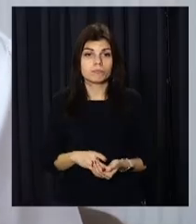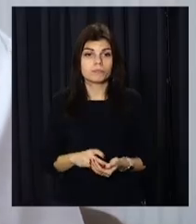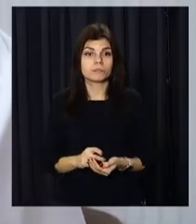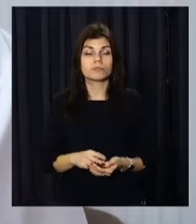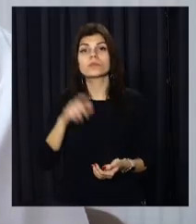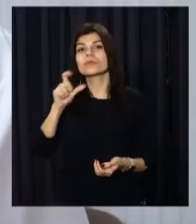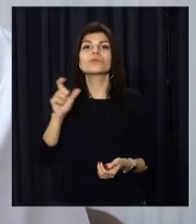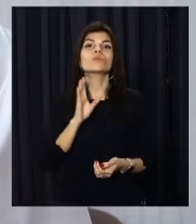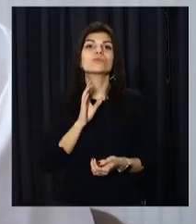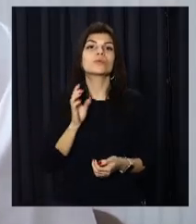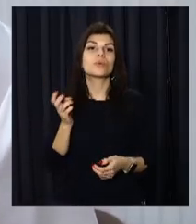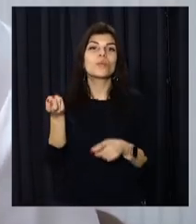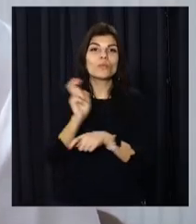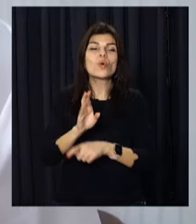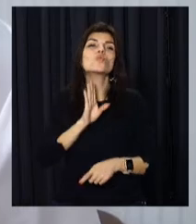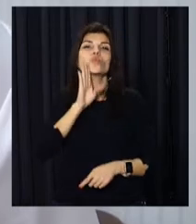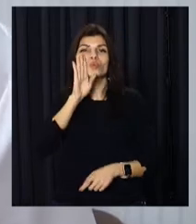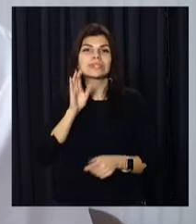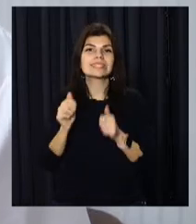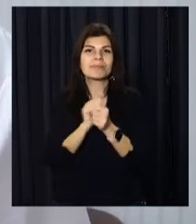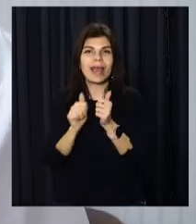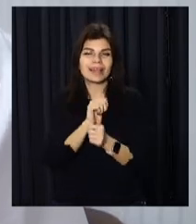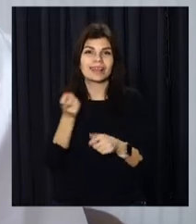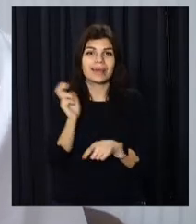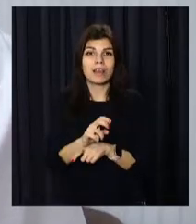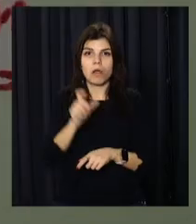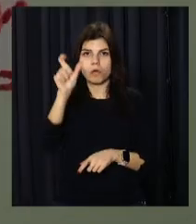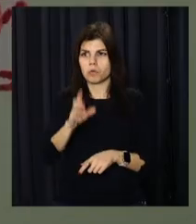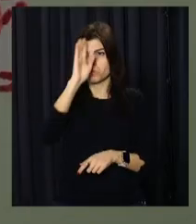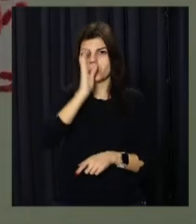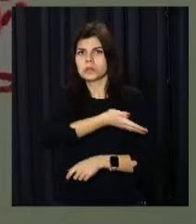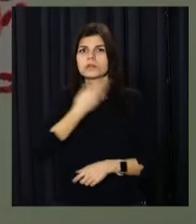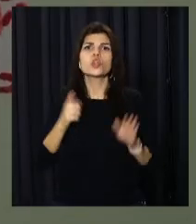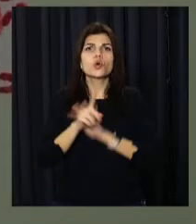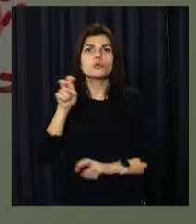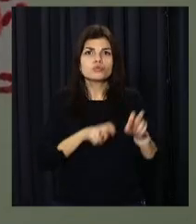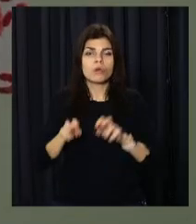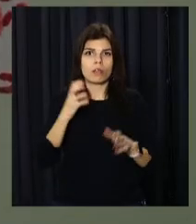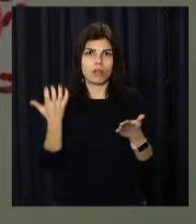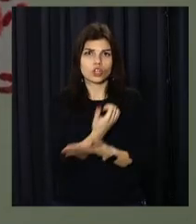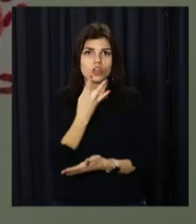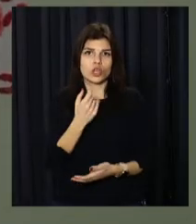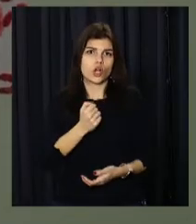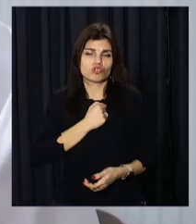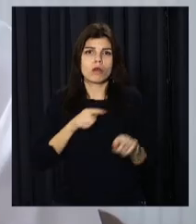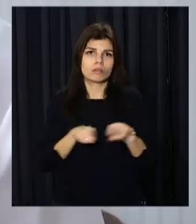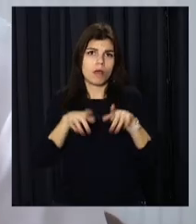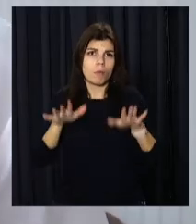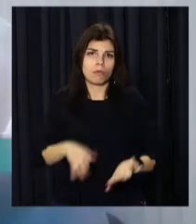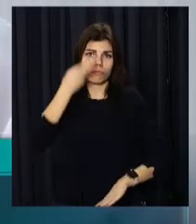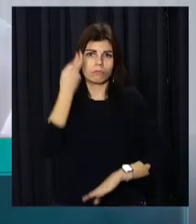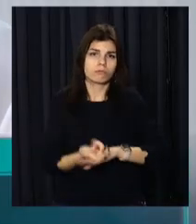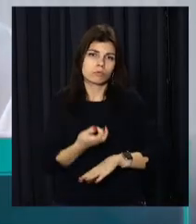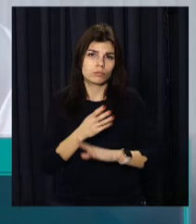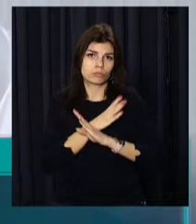прийшов робити ранішні маніпуляції, а його не було. Почали шукати і не йшли, на жаль, в такому місці. В нього не